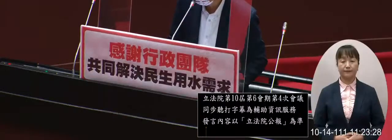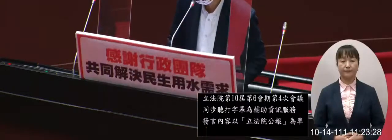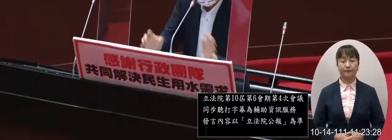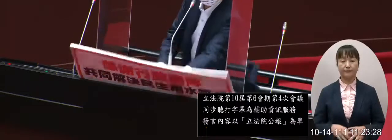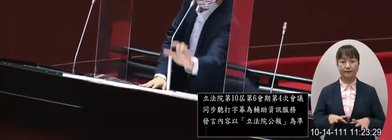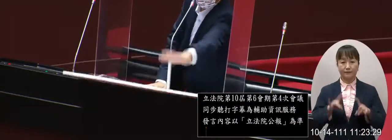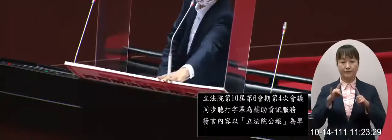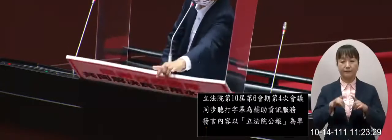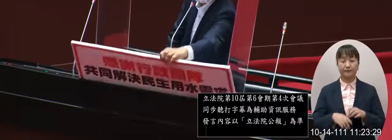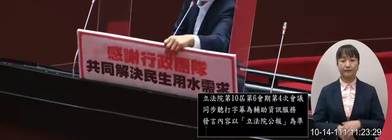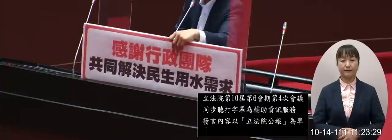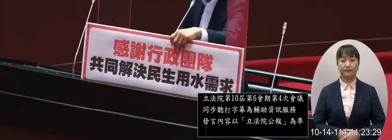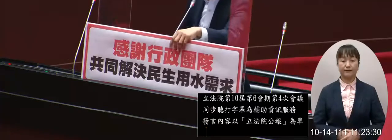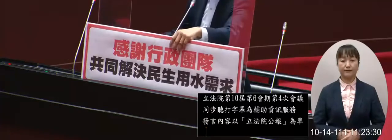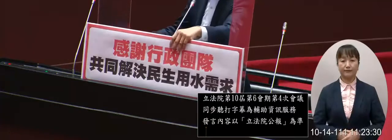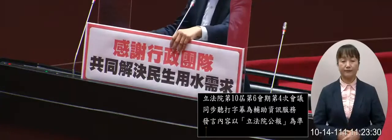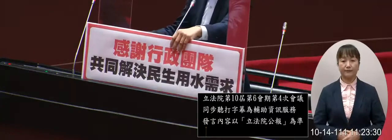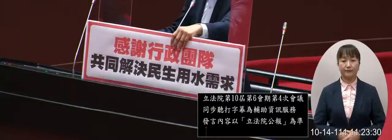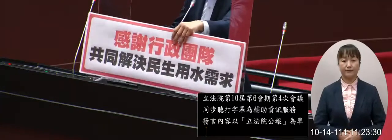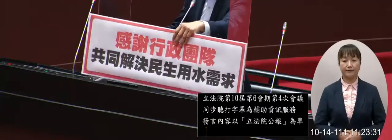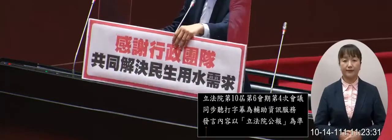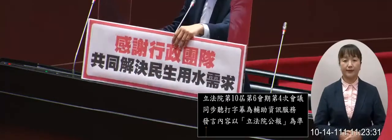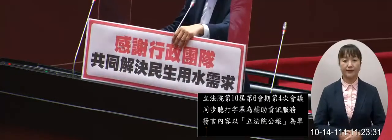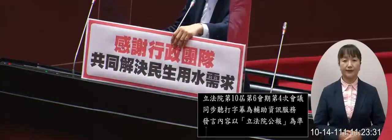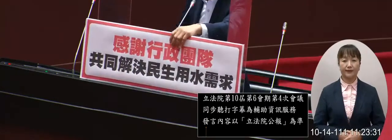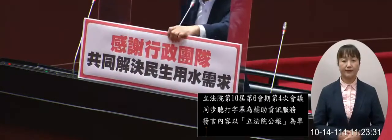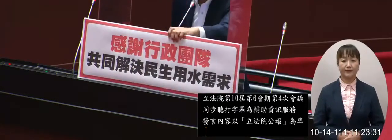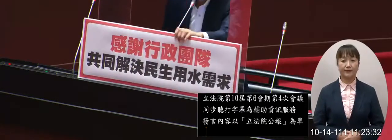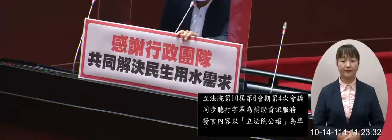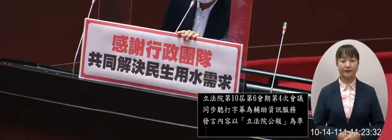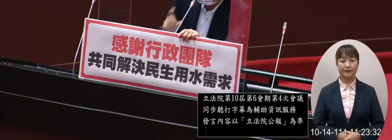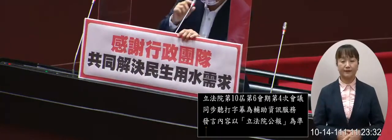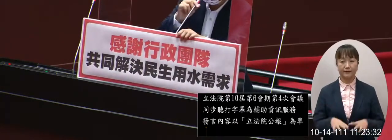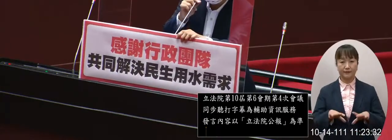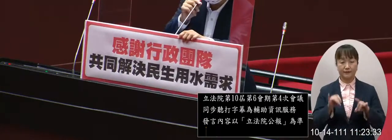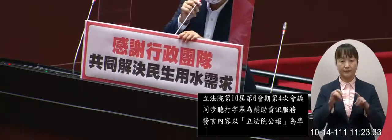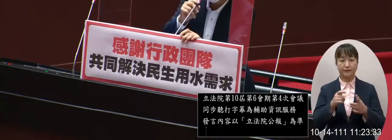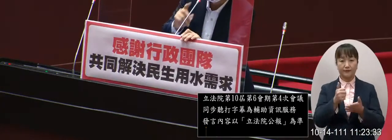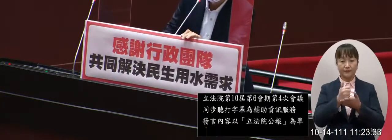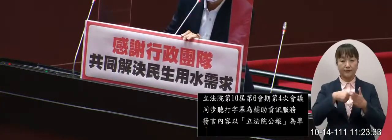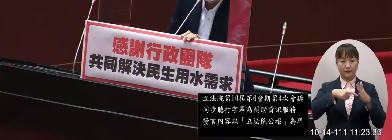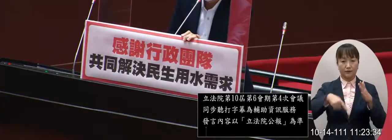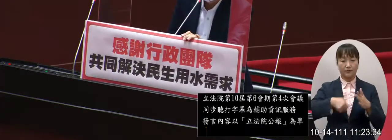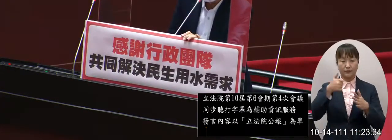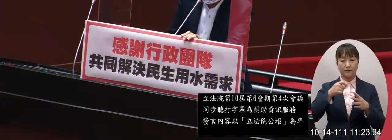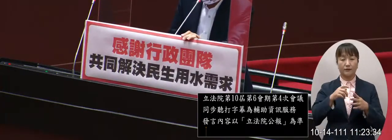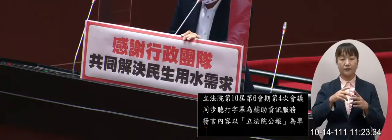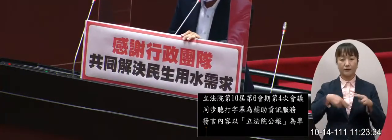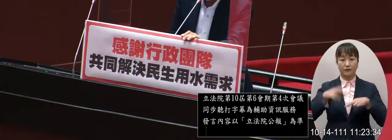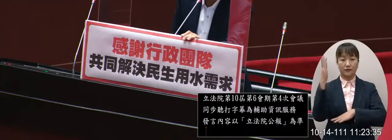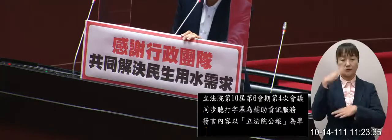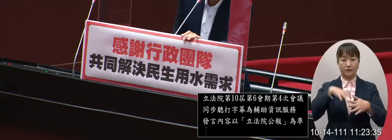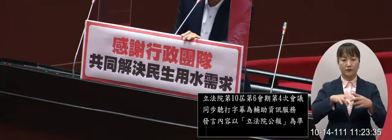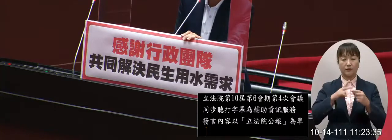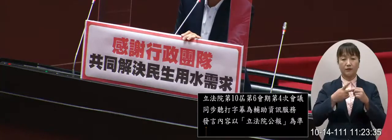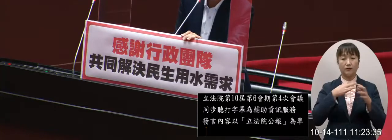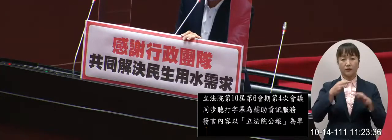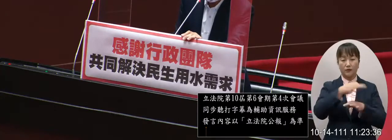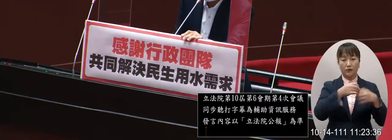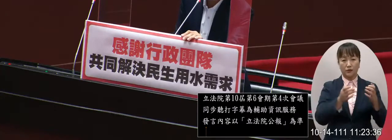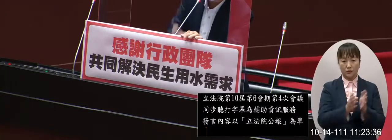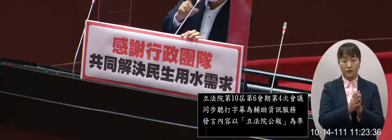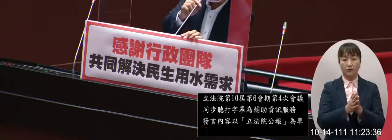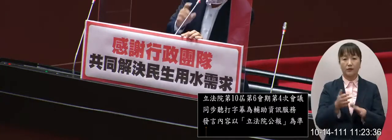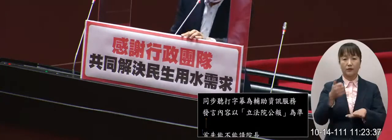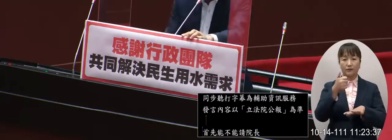首先能不能請首先能不能請院長我們行政院長還有我們的經濟部長